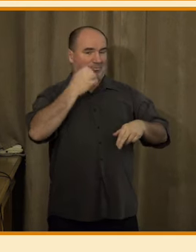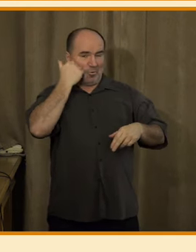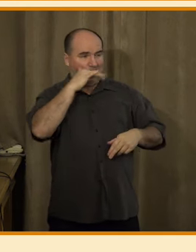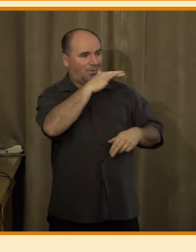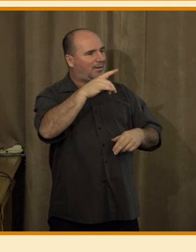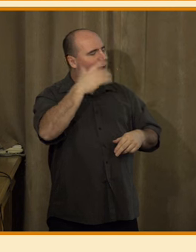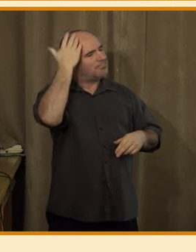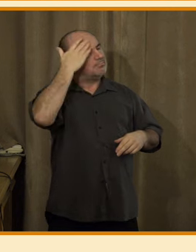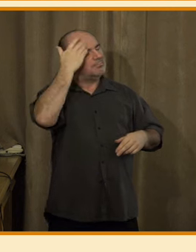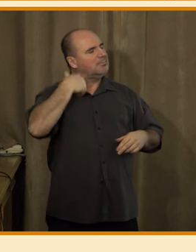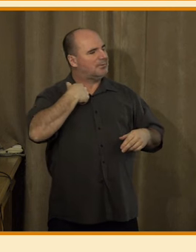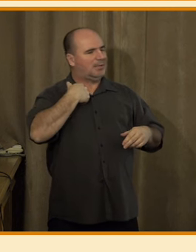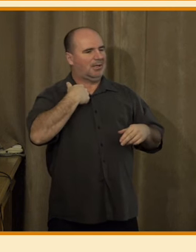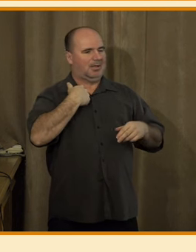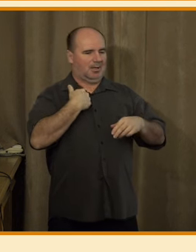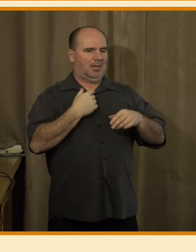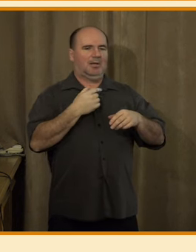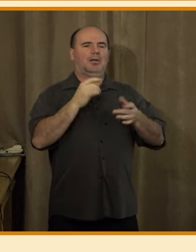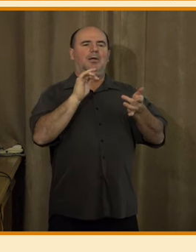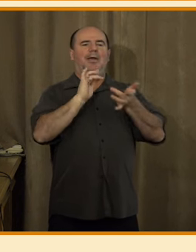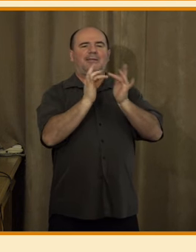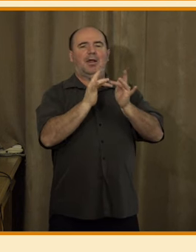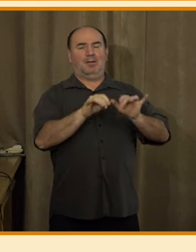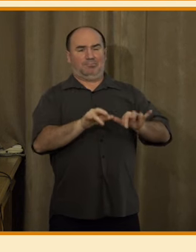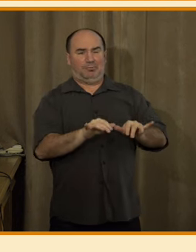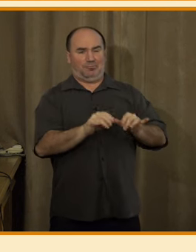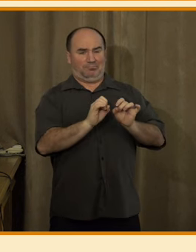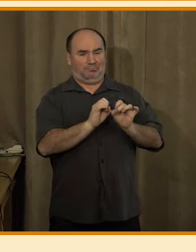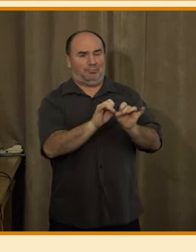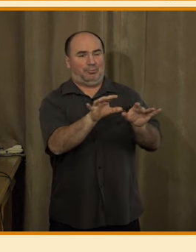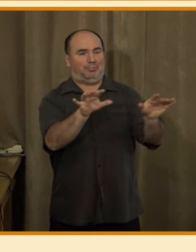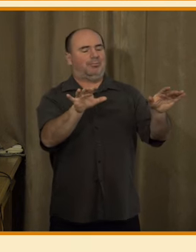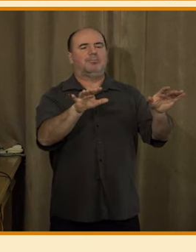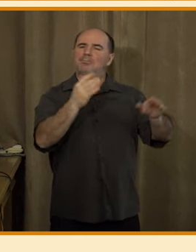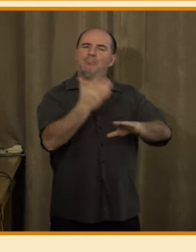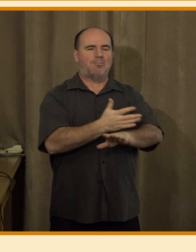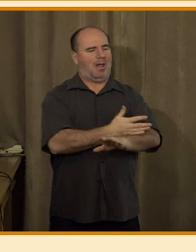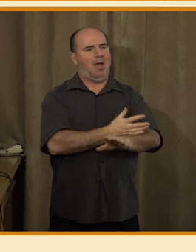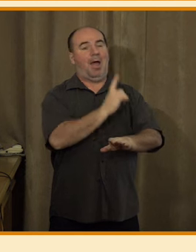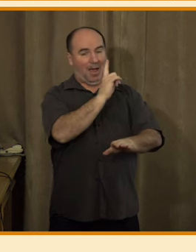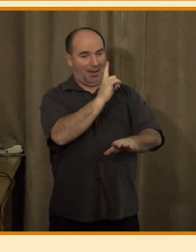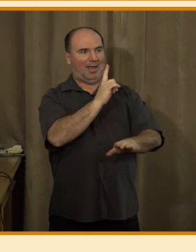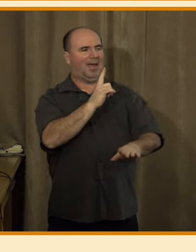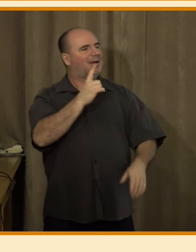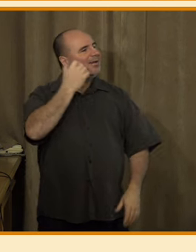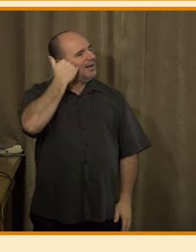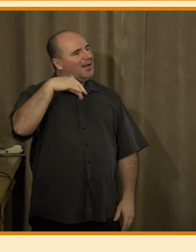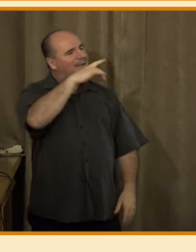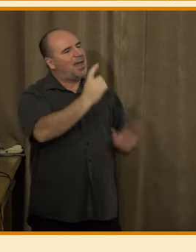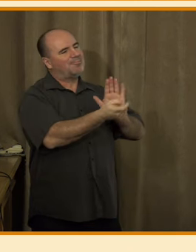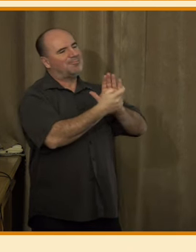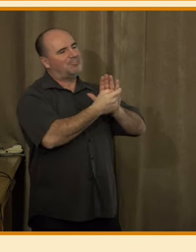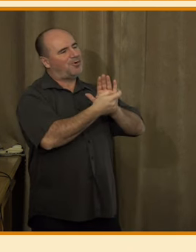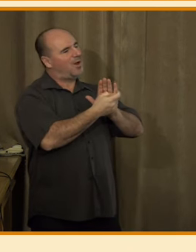ta digitalizace je příliš pomalá. Na druhou stranu zase lidé žádají, a to je úplně třeba ten první slide,